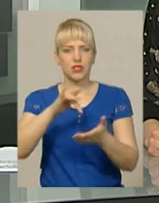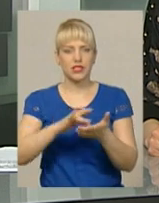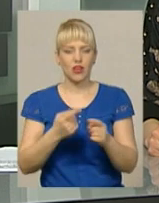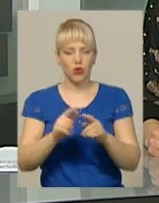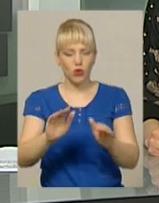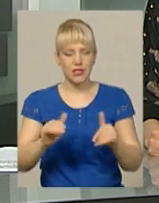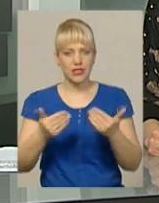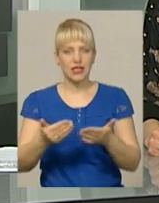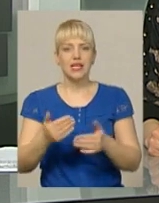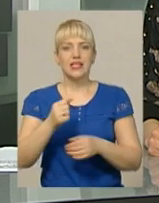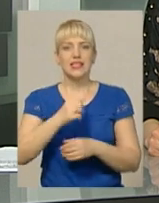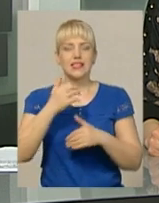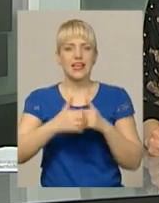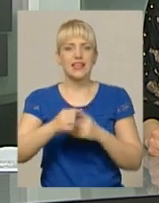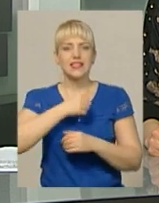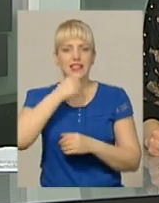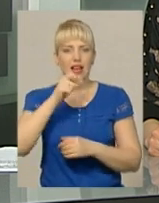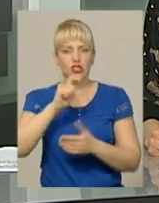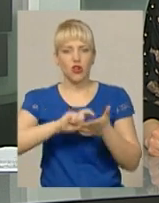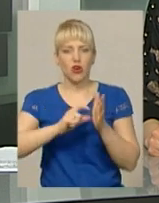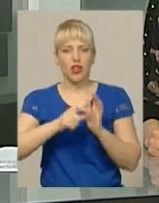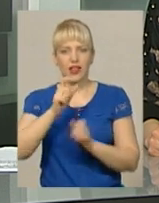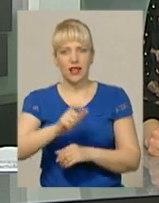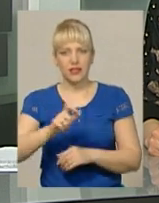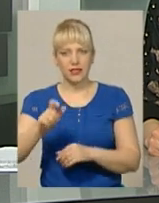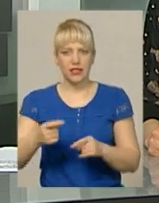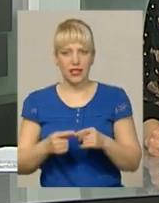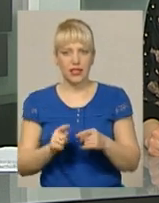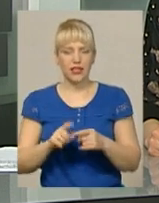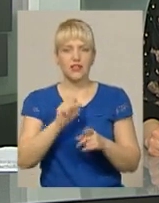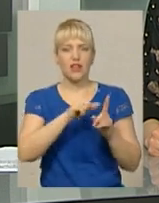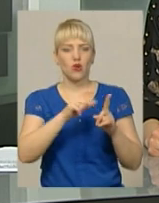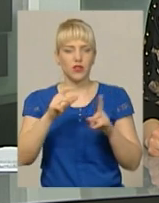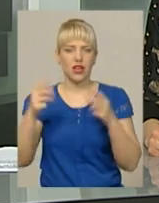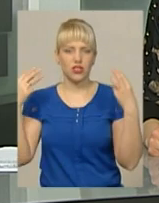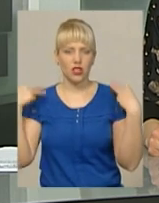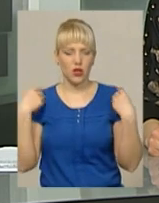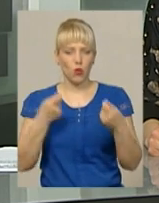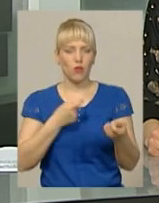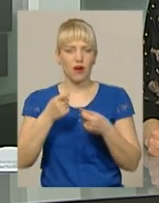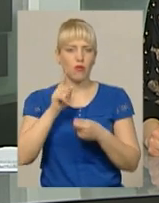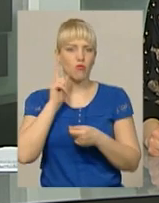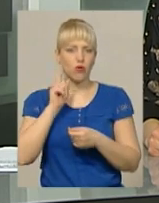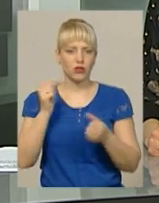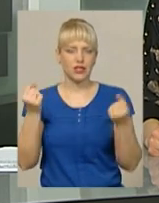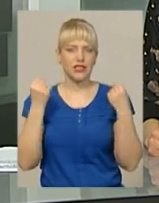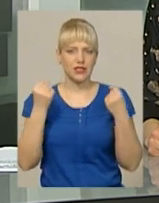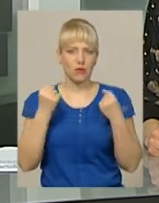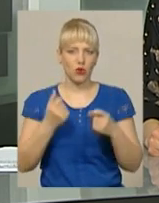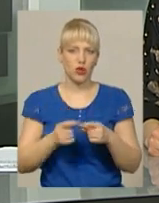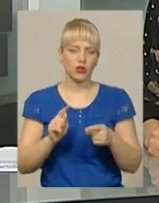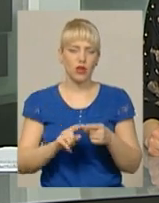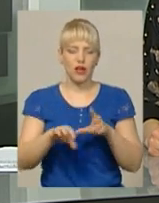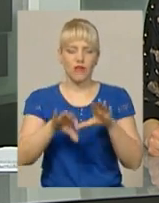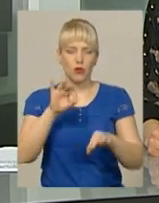хмельницьких старшокласників. За словами заступника начальника управління молоді та спорту Хмельницької міської ради Олени Мандзій, відбіркові тури